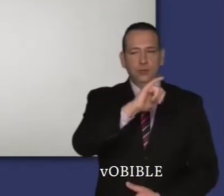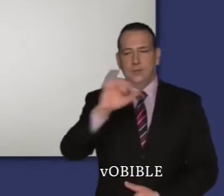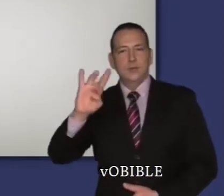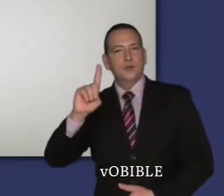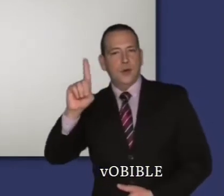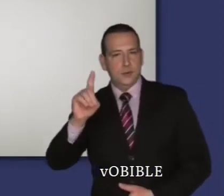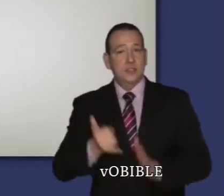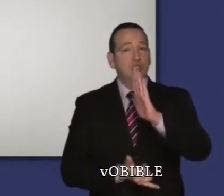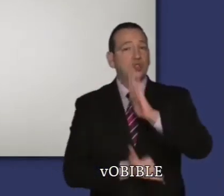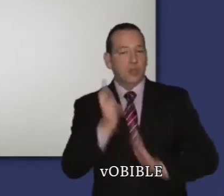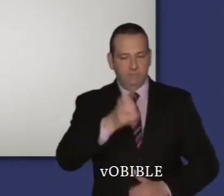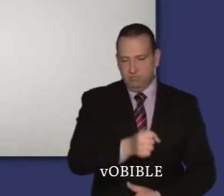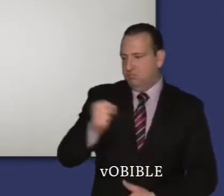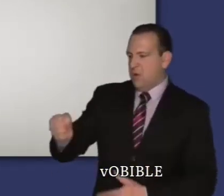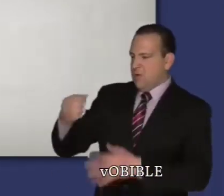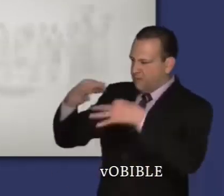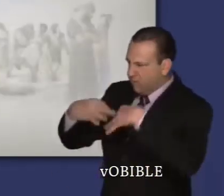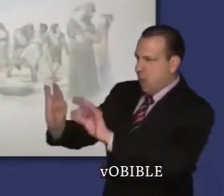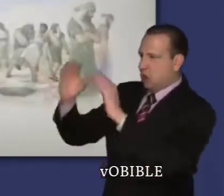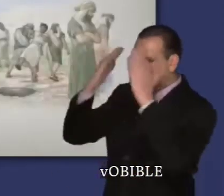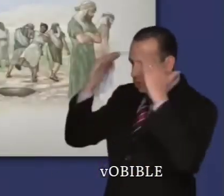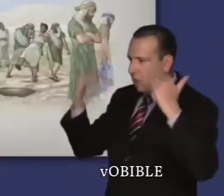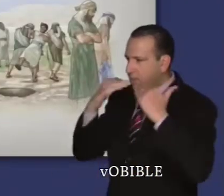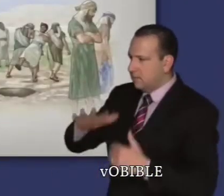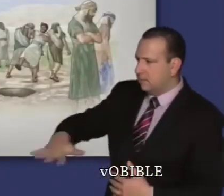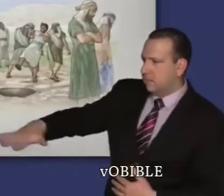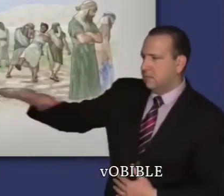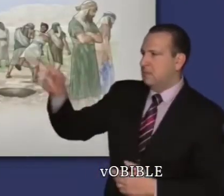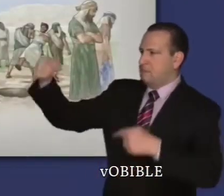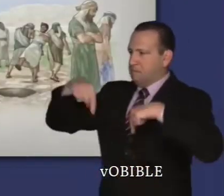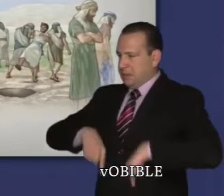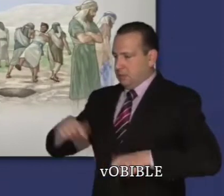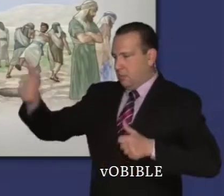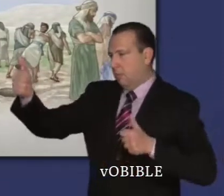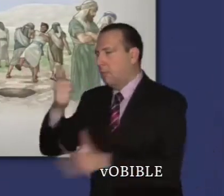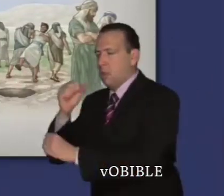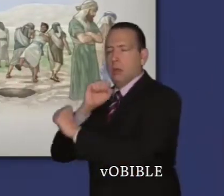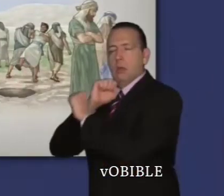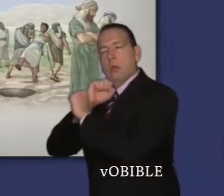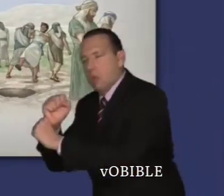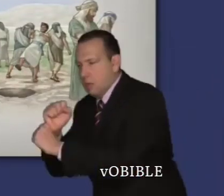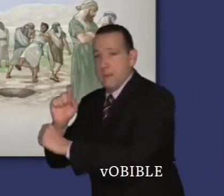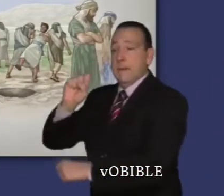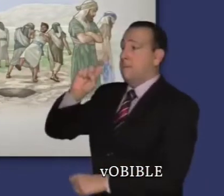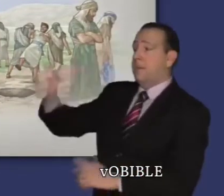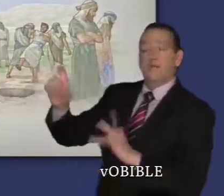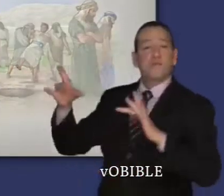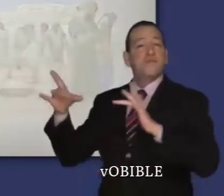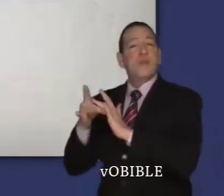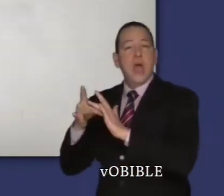Les chapitres 37 à 41 racontent comment Joseph, à l'âge de 17 ans, est vendu par ses frères,